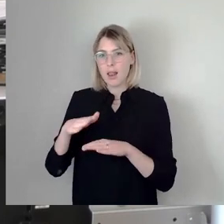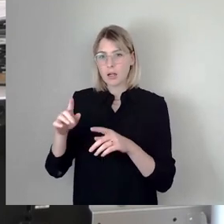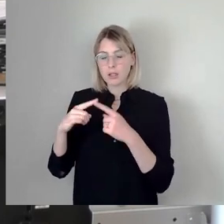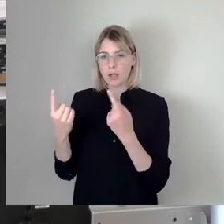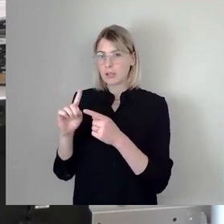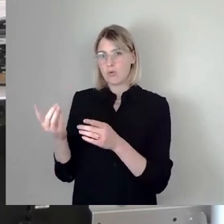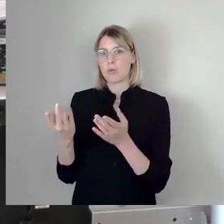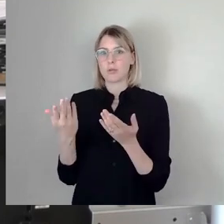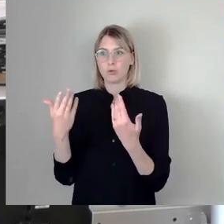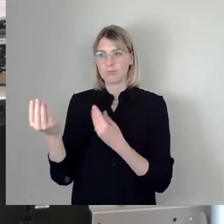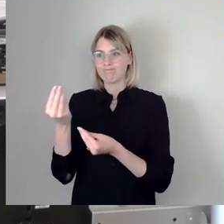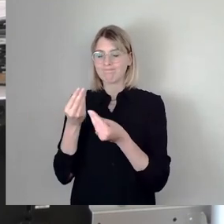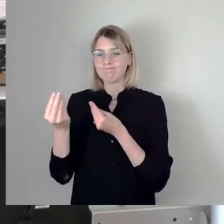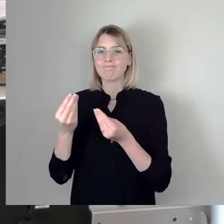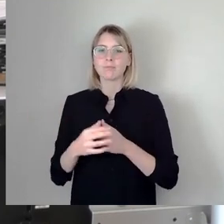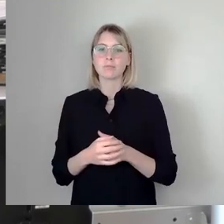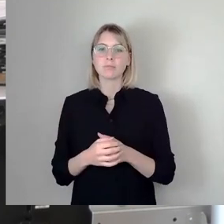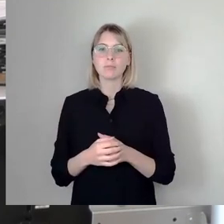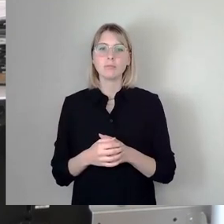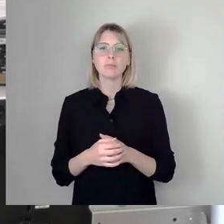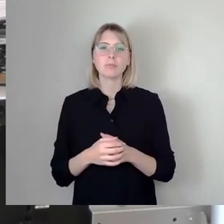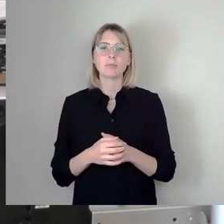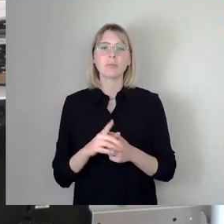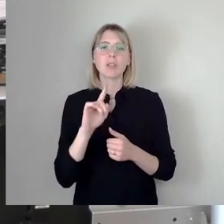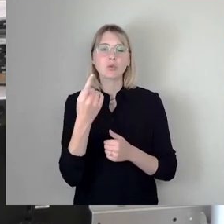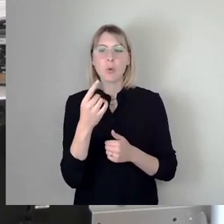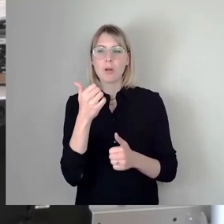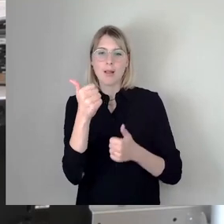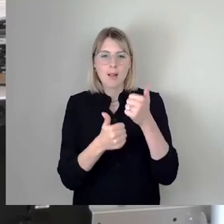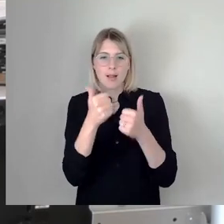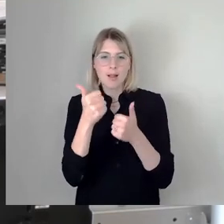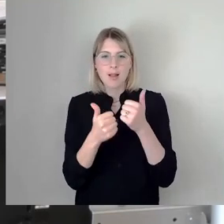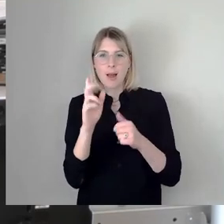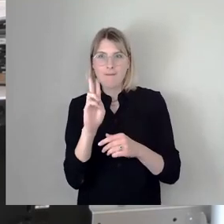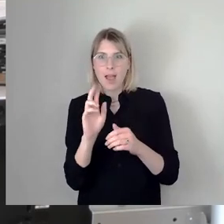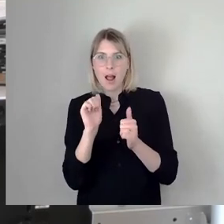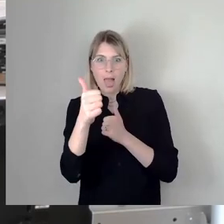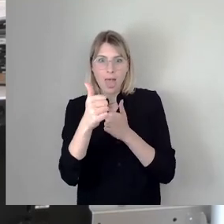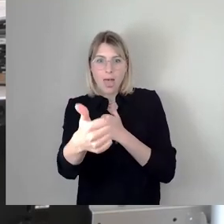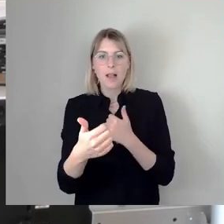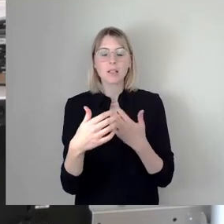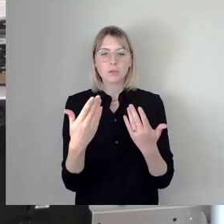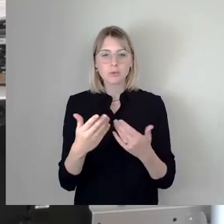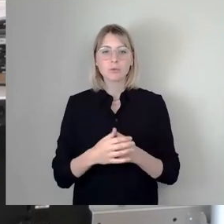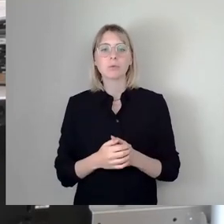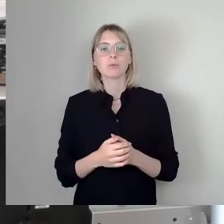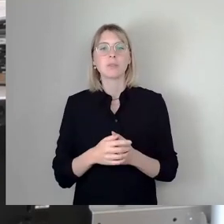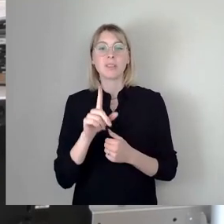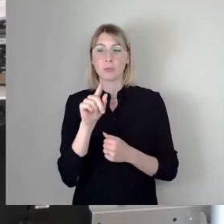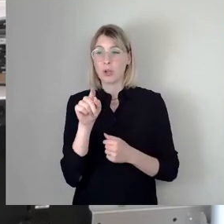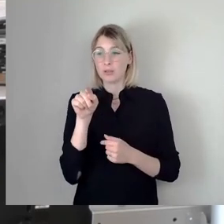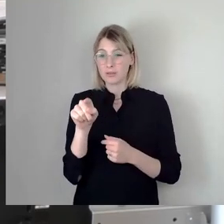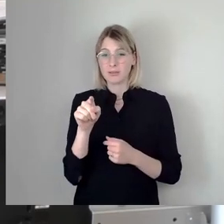ich nenne das mal vorsichtig, einem Überbietungswettbewerb. Da soll jetzt die Turnhalle vor 26